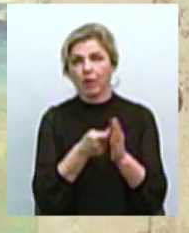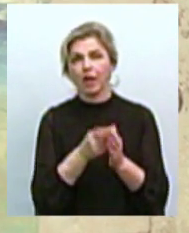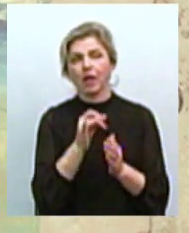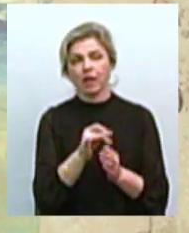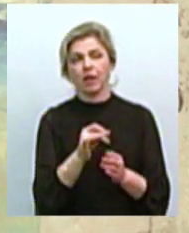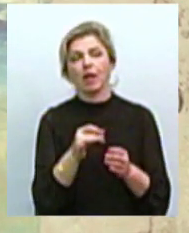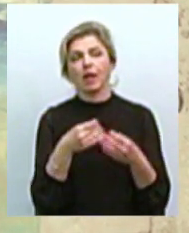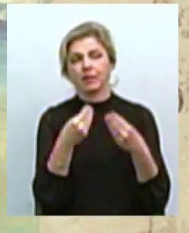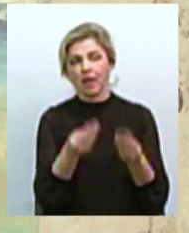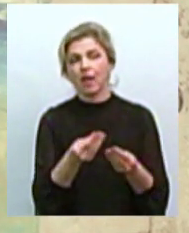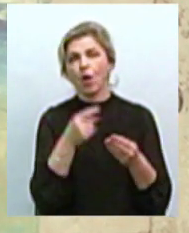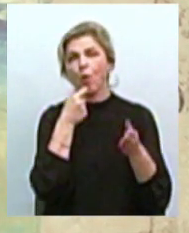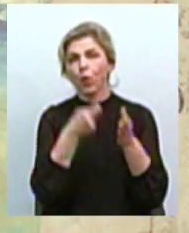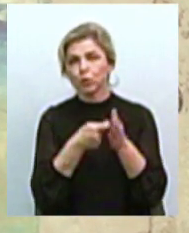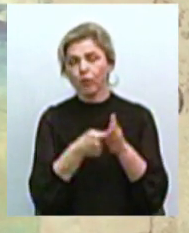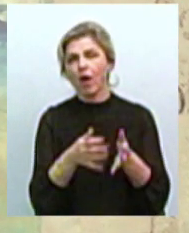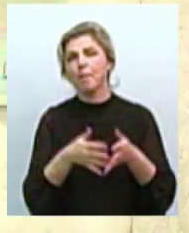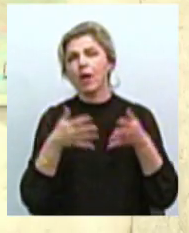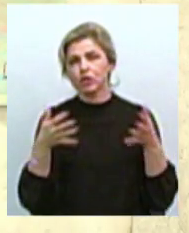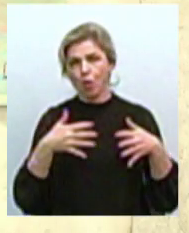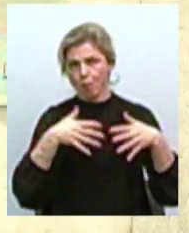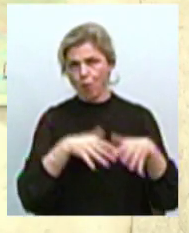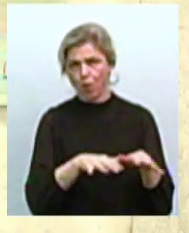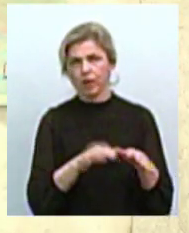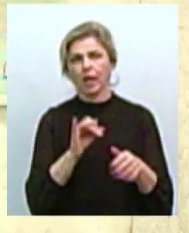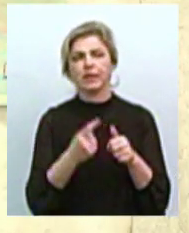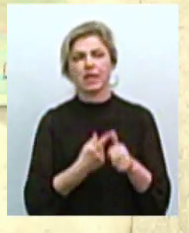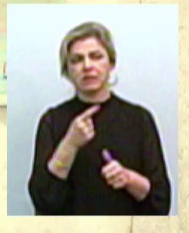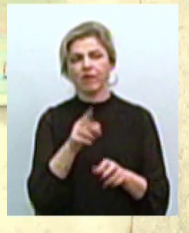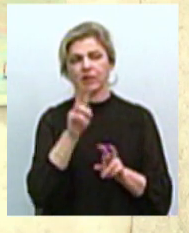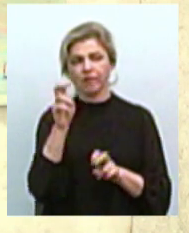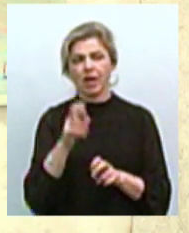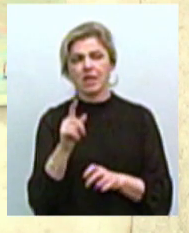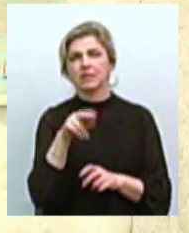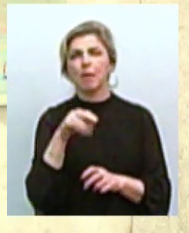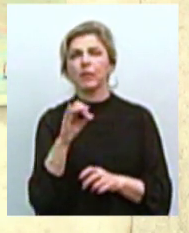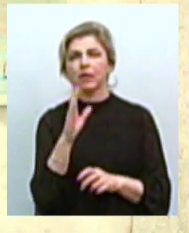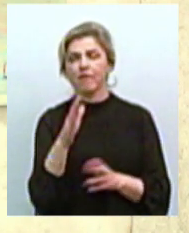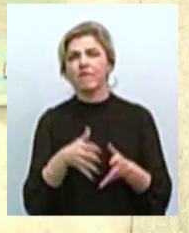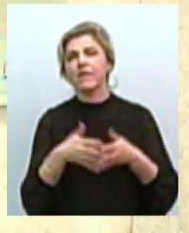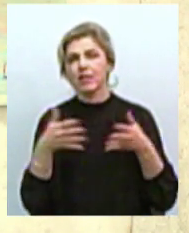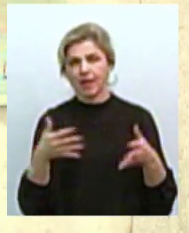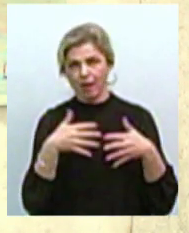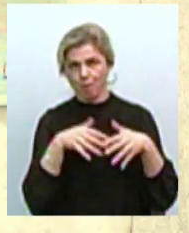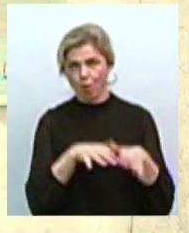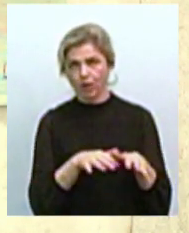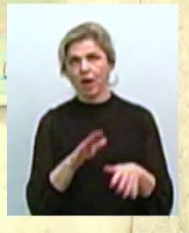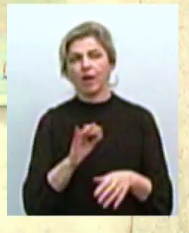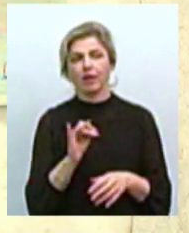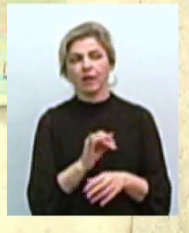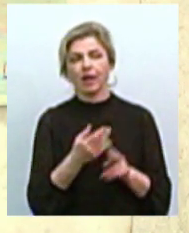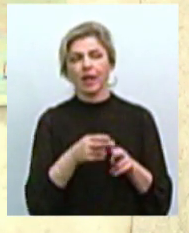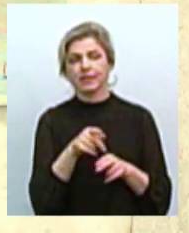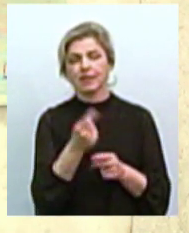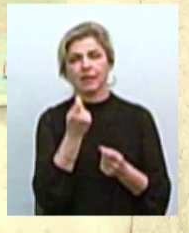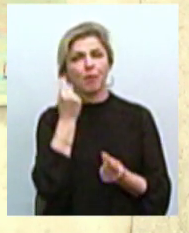море. Картина має таку назву «Заплив у велике море». Вона трохи